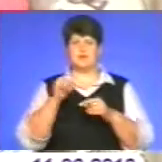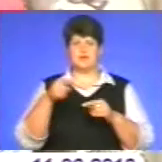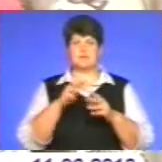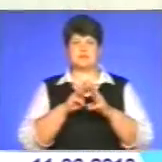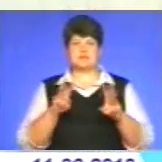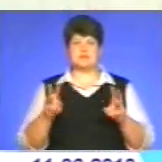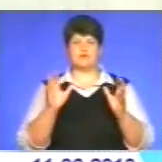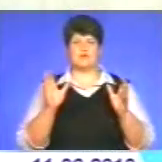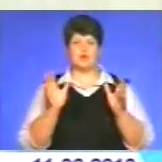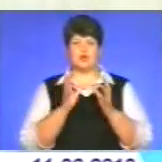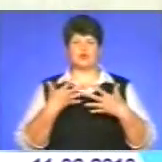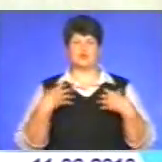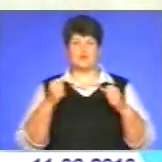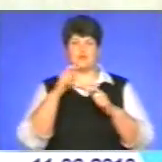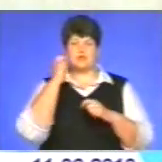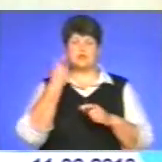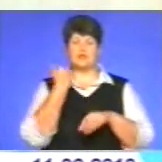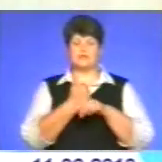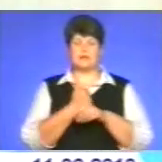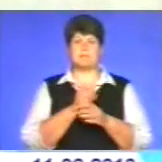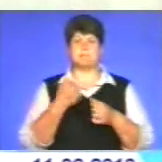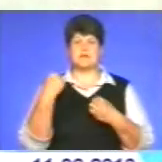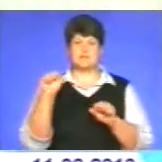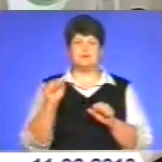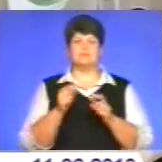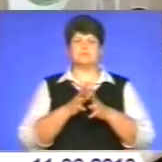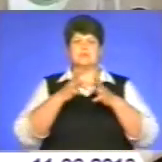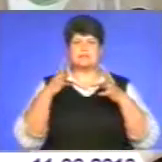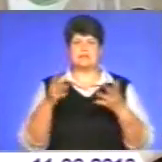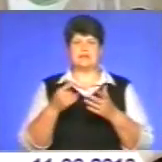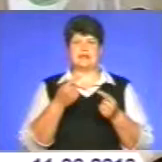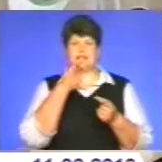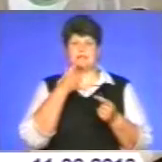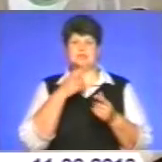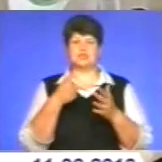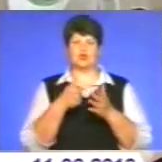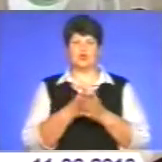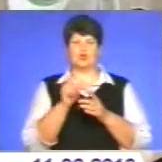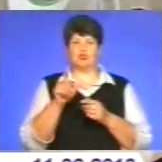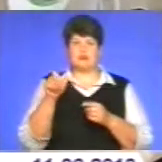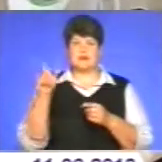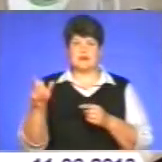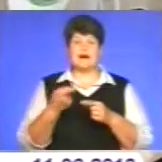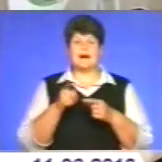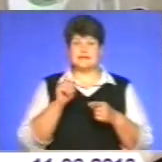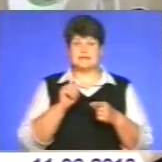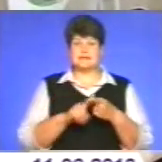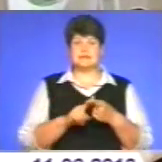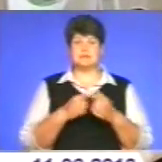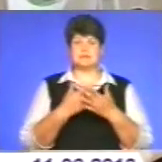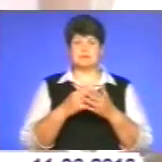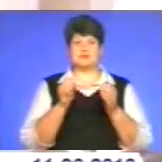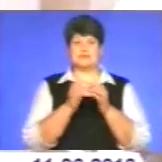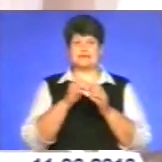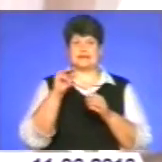охорони здоров'я України. Її головна перевага – максимальне наближення територій обслуговування до пацієнтів. А це майже 10 тисяч